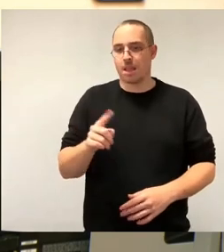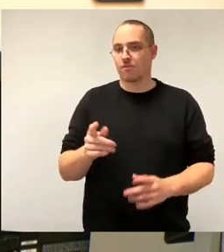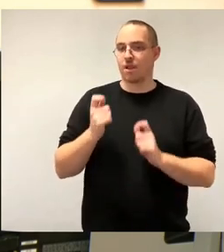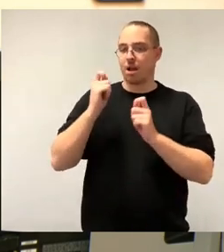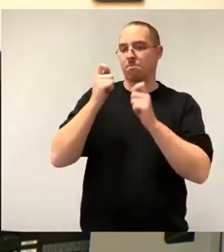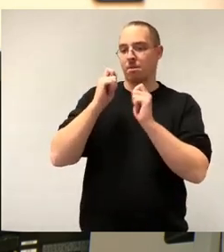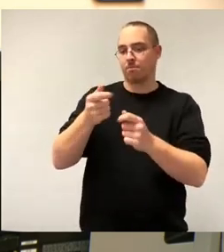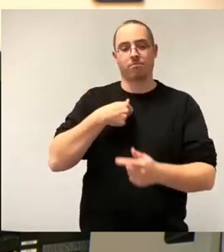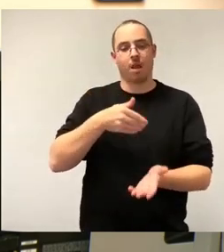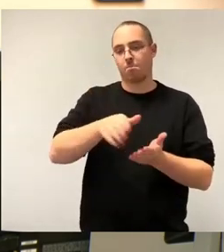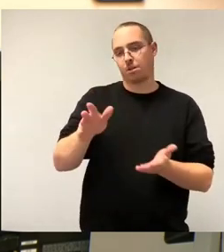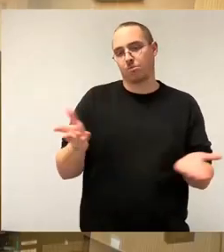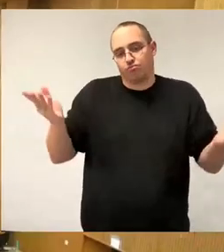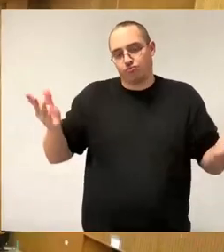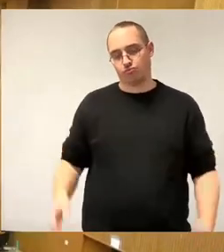ablehnen. Dankeschön.